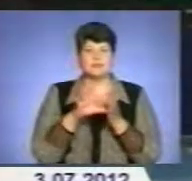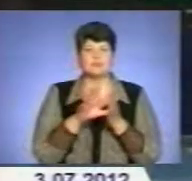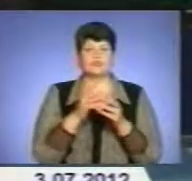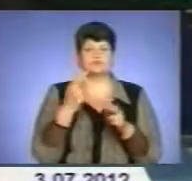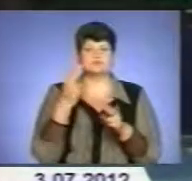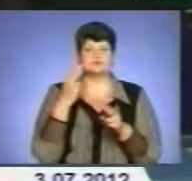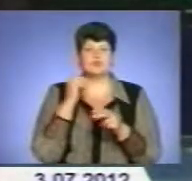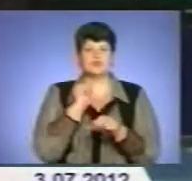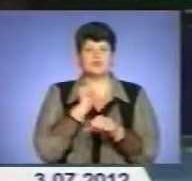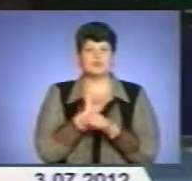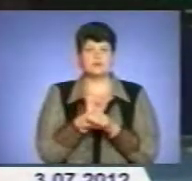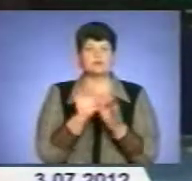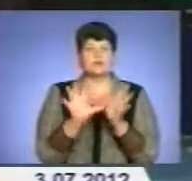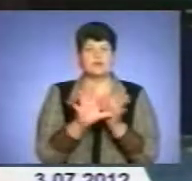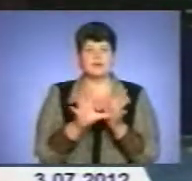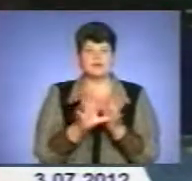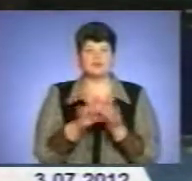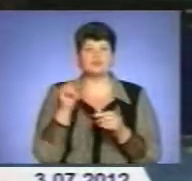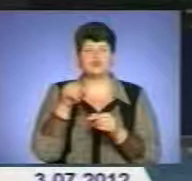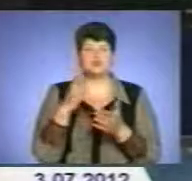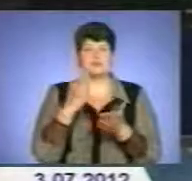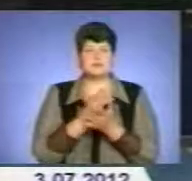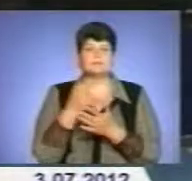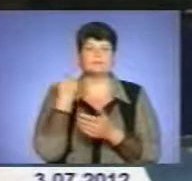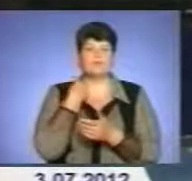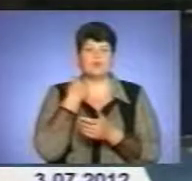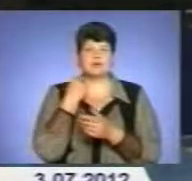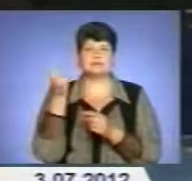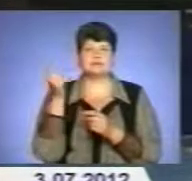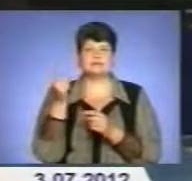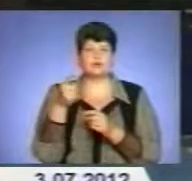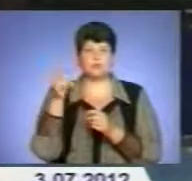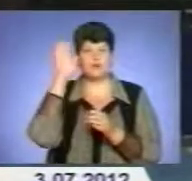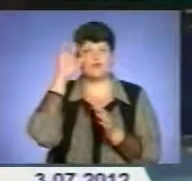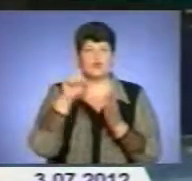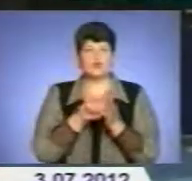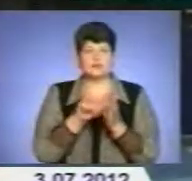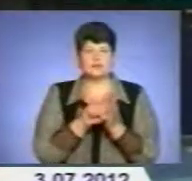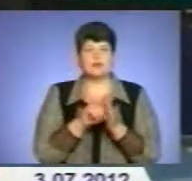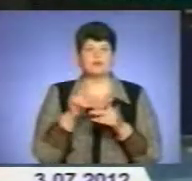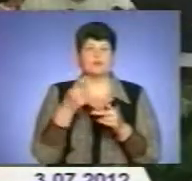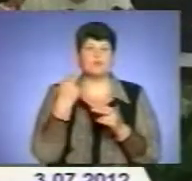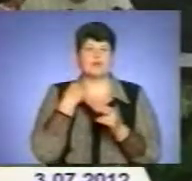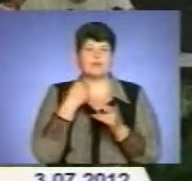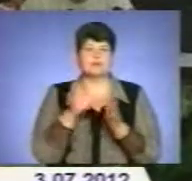Така ситуація склалася через заборгованість «Тернопільводоканалу» за спожиту енергію. Детальніше у сюжеті.